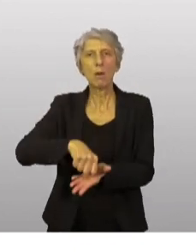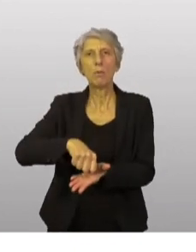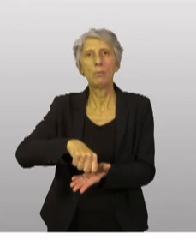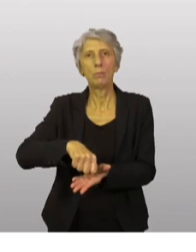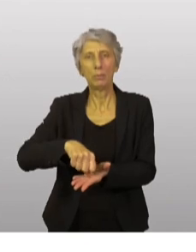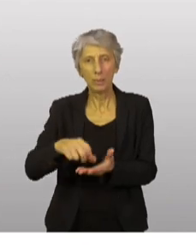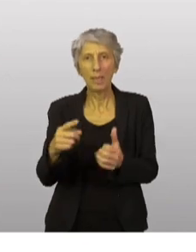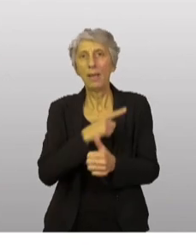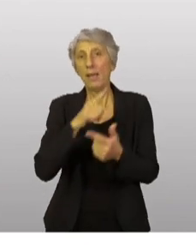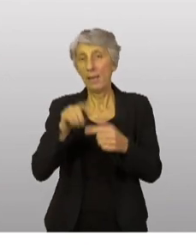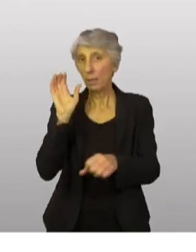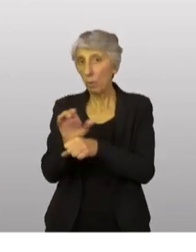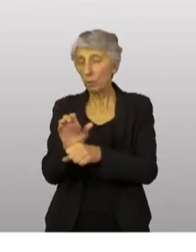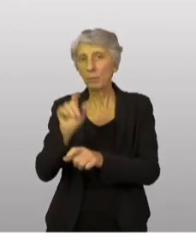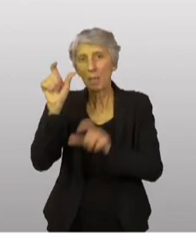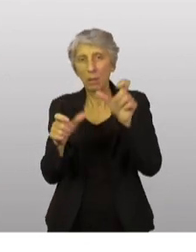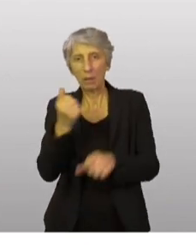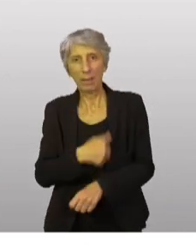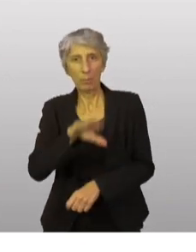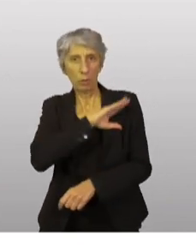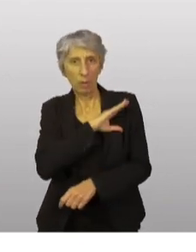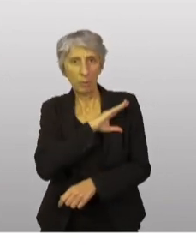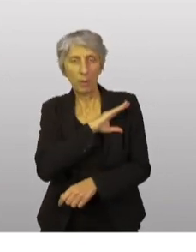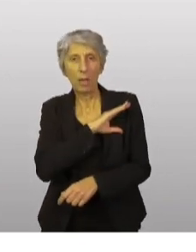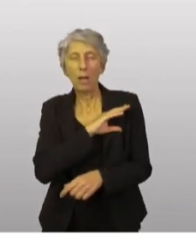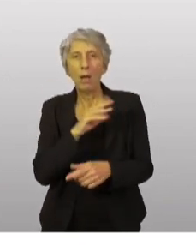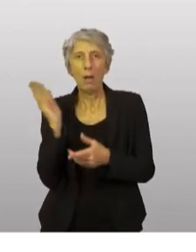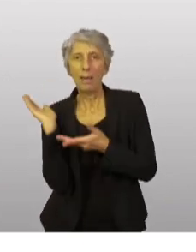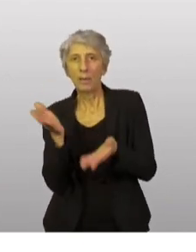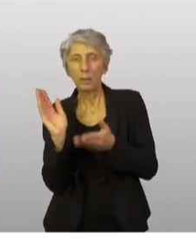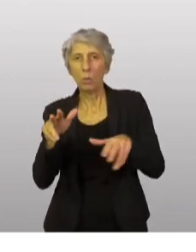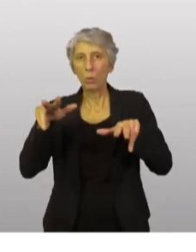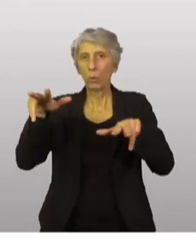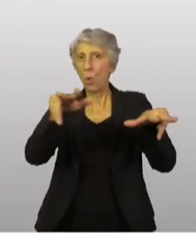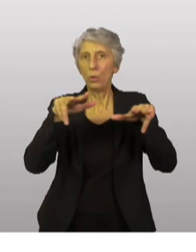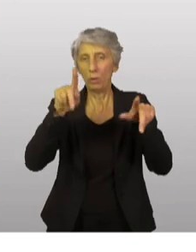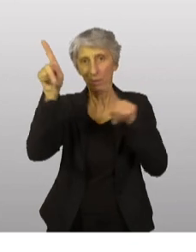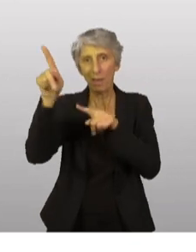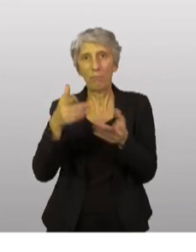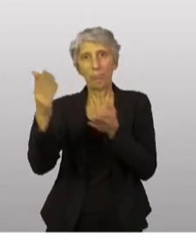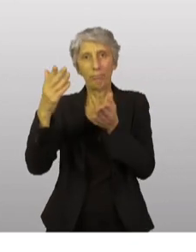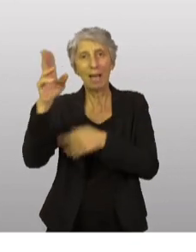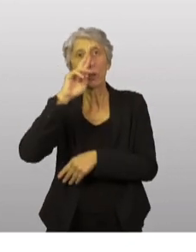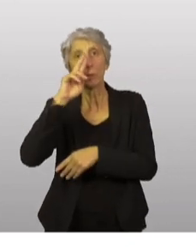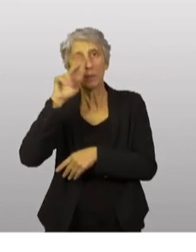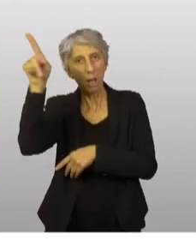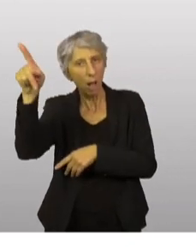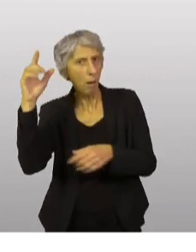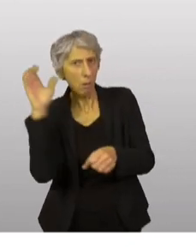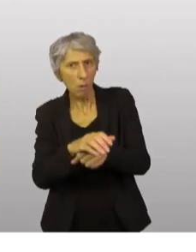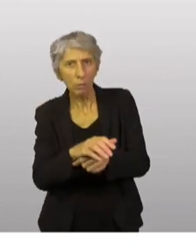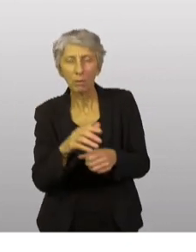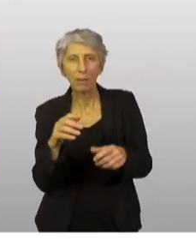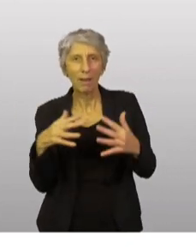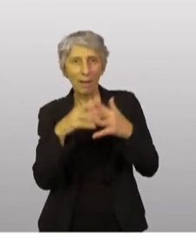contre les responsables des livraisons de drones à la Russie, laquelle les utilise dans sa guerre contre